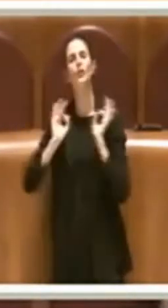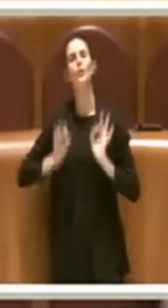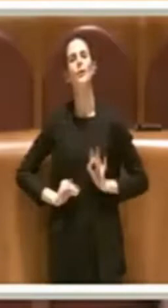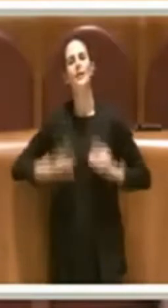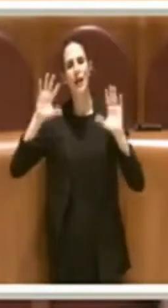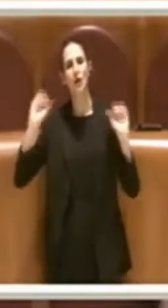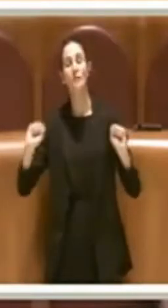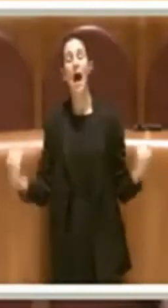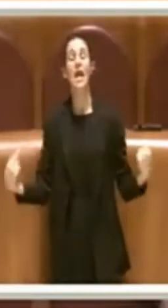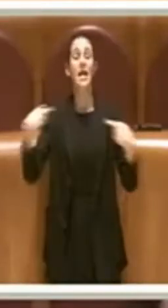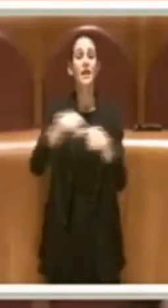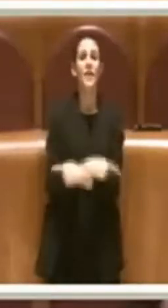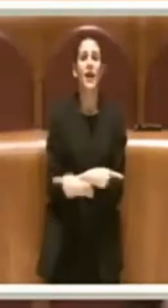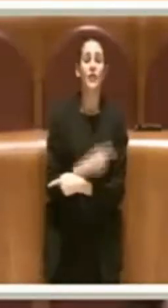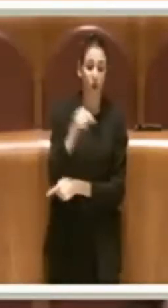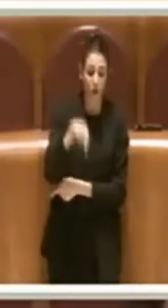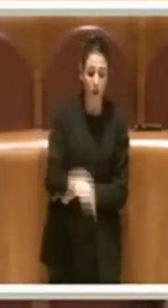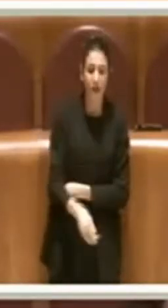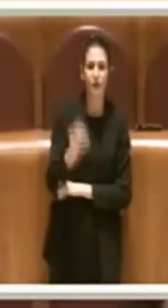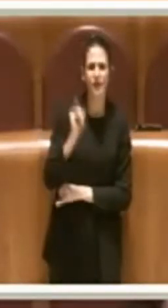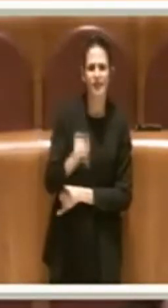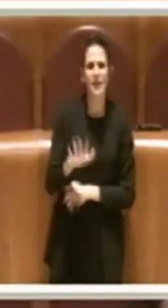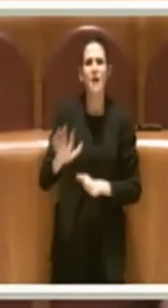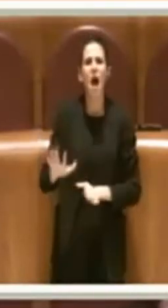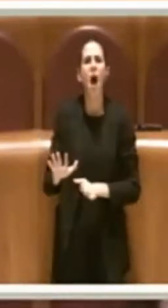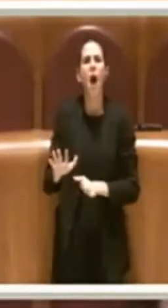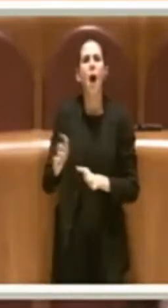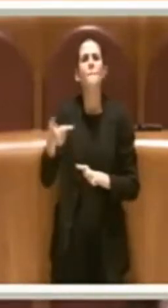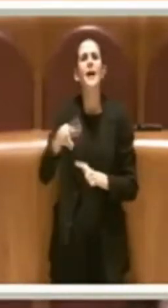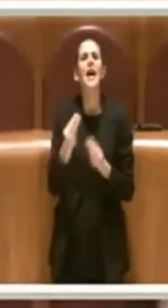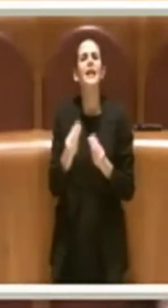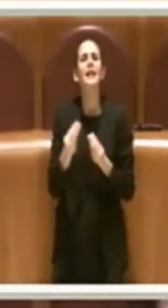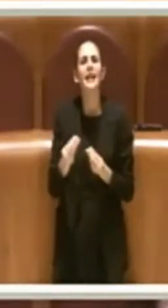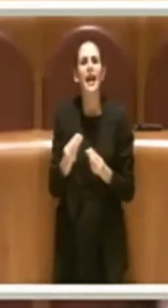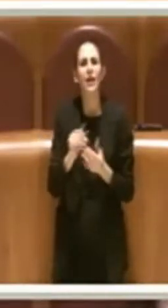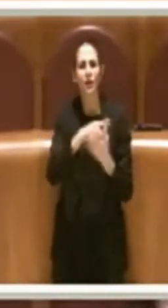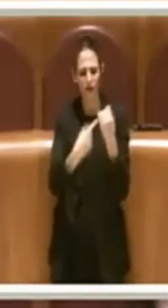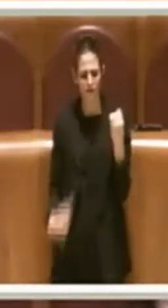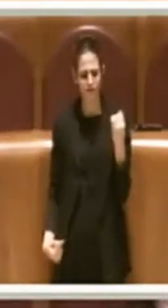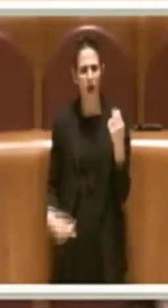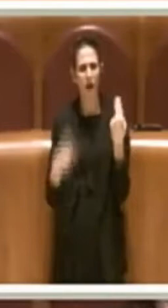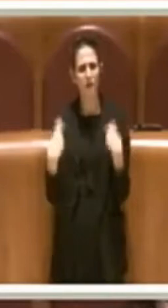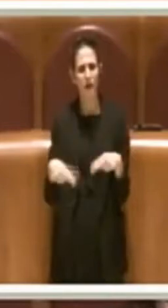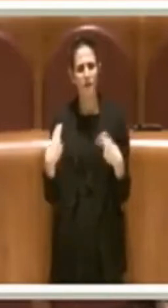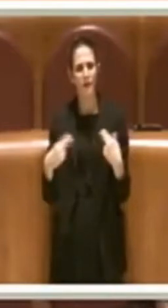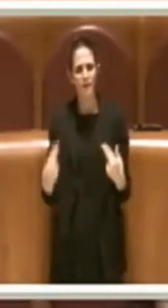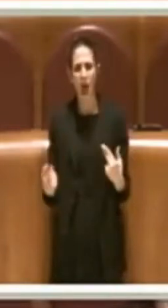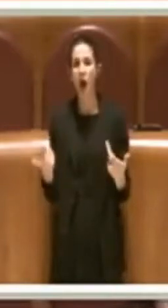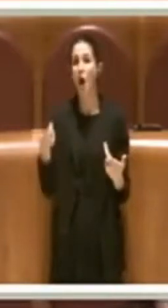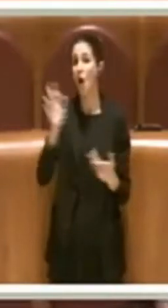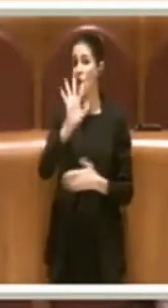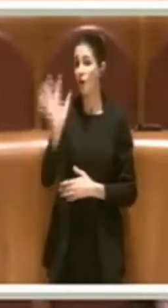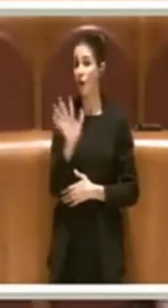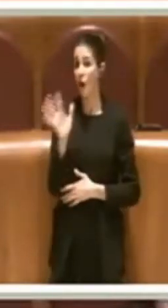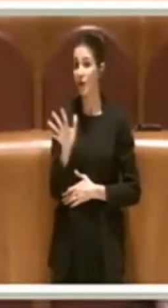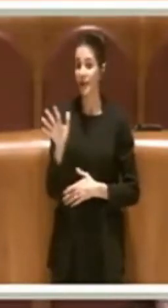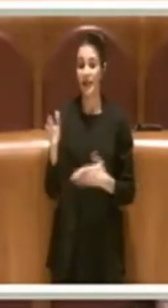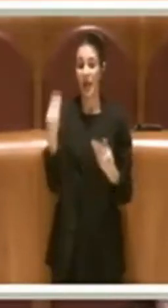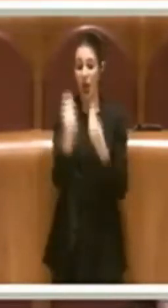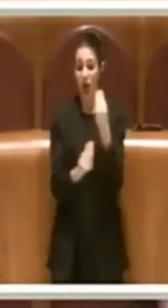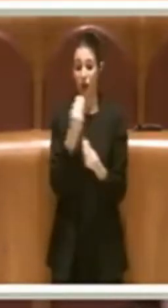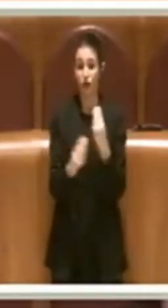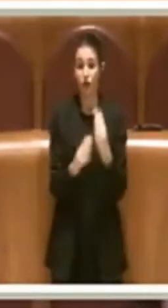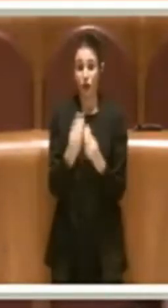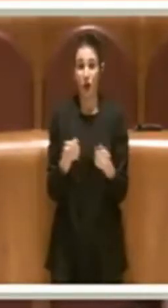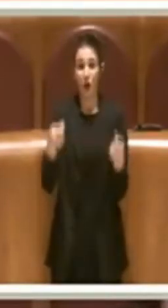portare a termine? Perché forse non si era studiato bene il fenomeno, o meglio, non si era studiato, e ripeto, ci sono avvocati e politici più esperti